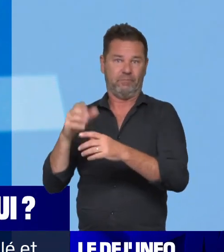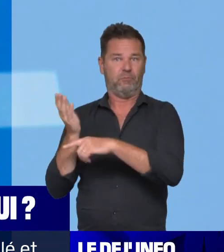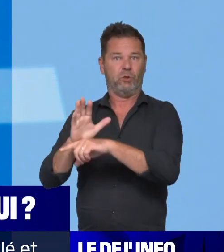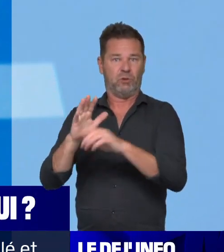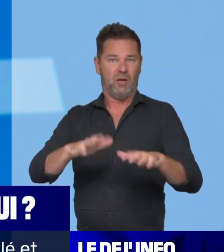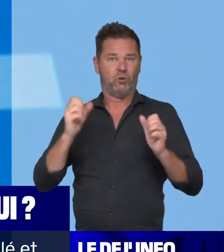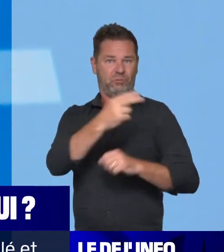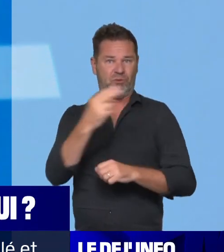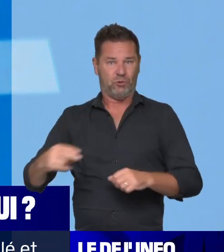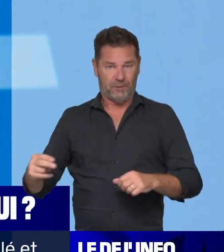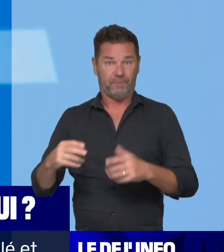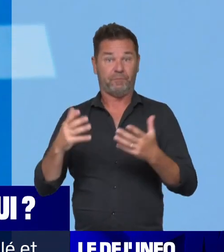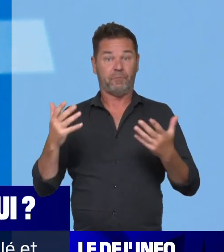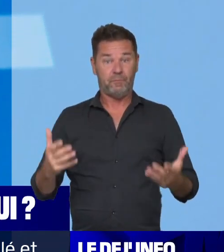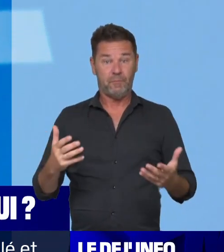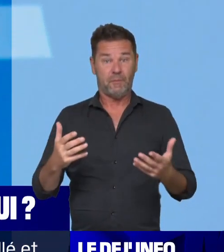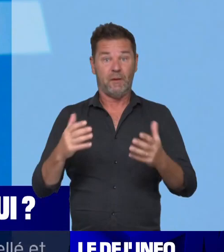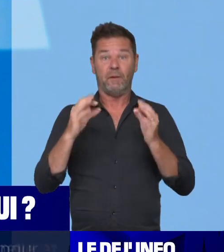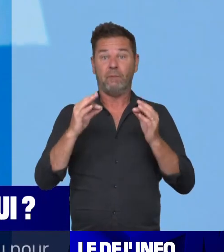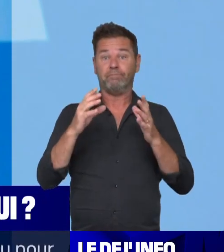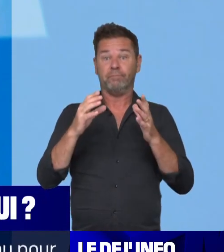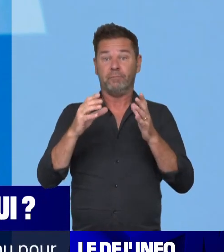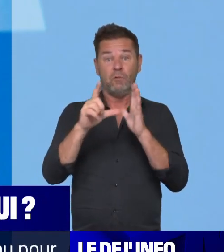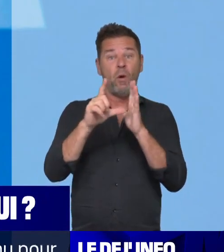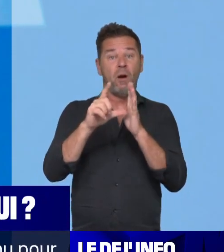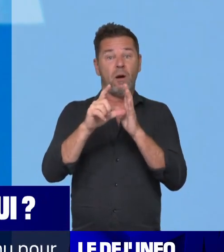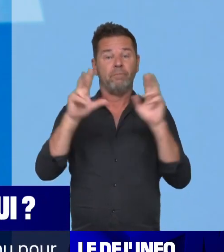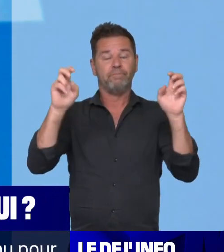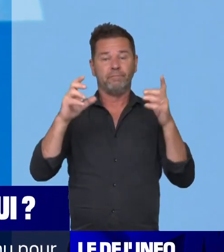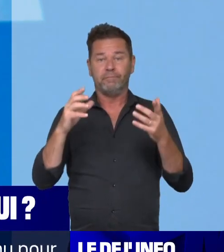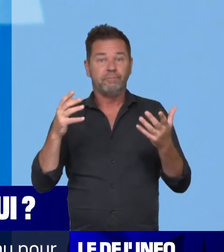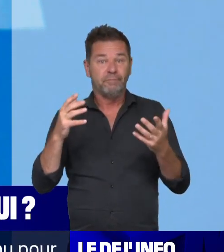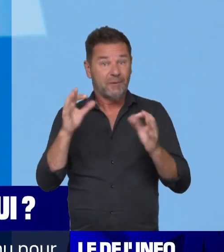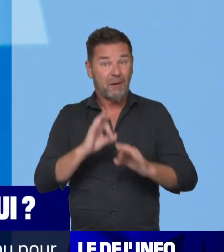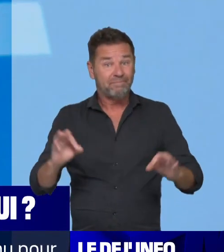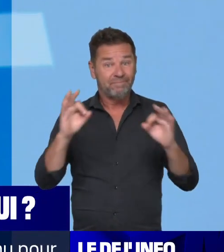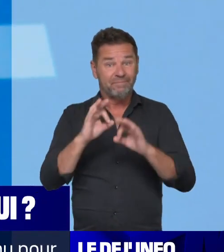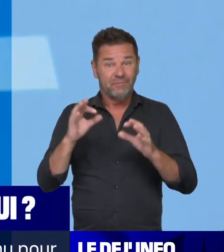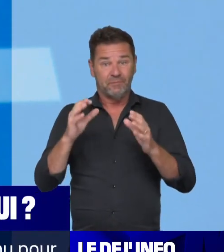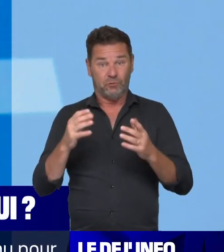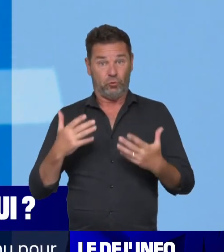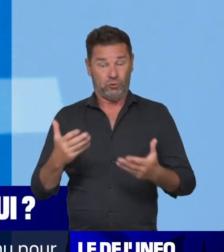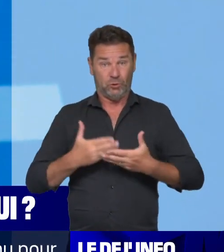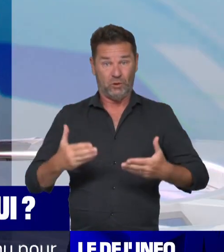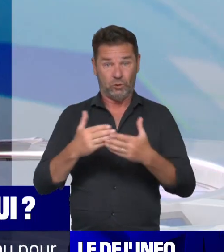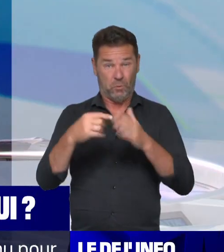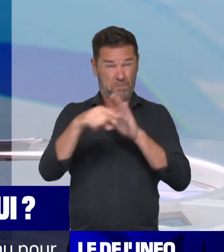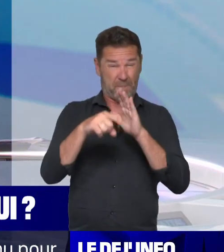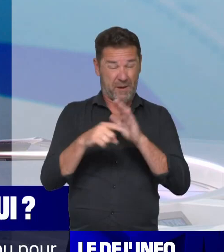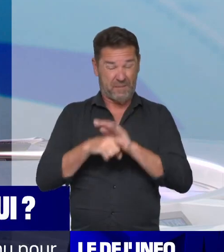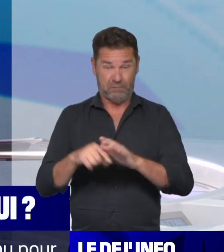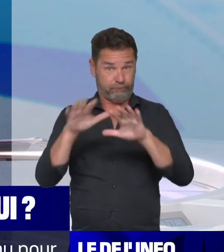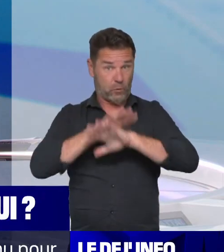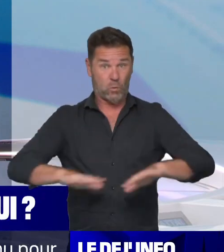qu'il n'y a pas de juridiction pour pouvoir juger de la légalité ou de l'illégalité de la séquence qu'on est en train de vivre. Et c'est d'ailleurs ce que